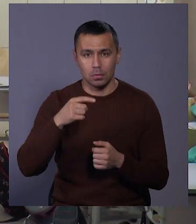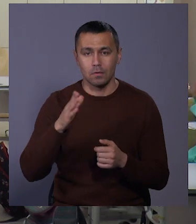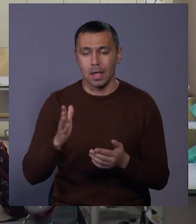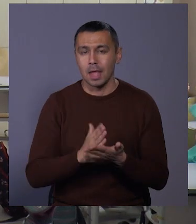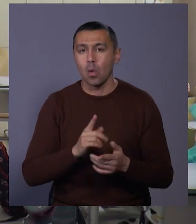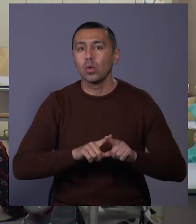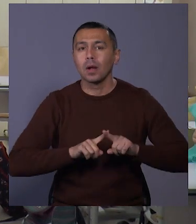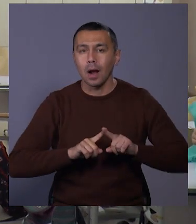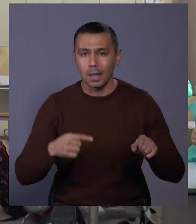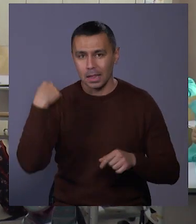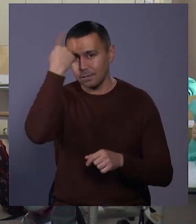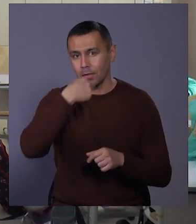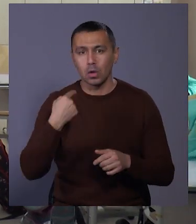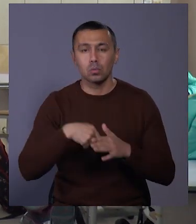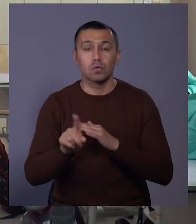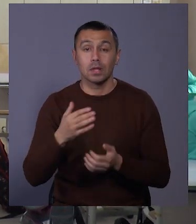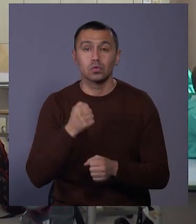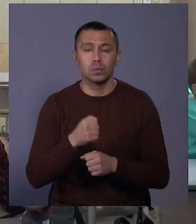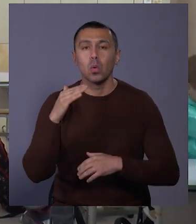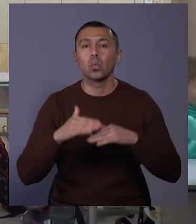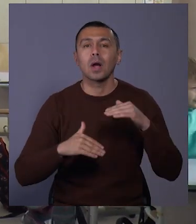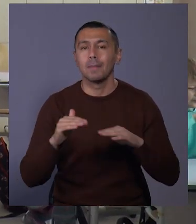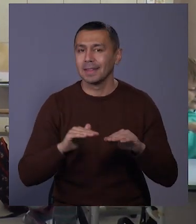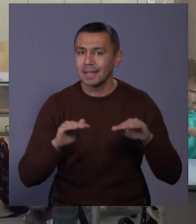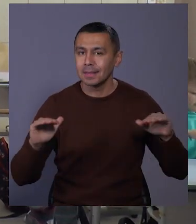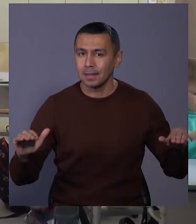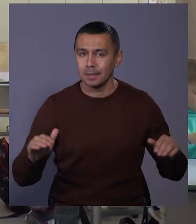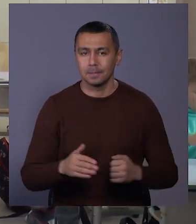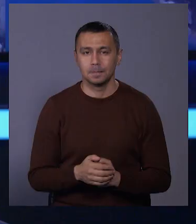унікальна, індивідуальна, тому що вона зроблена руками дитини.